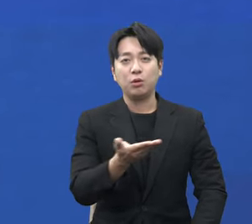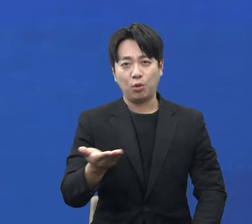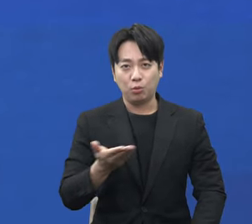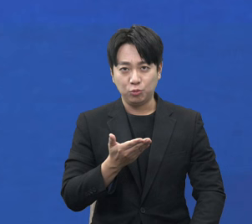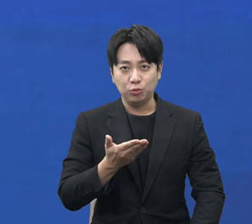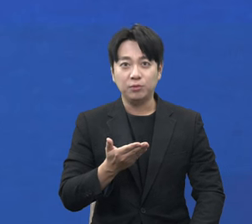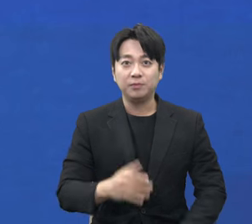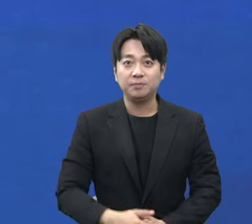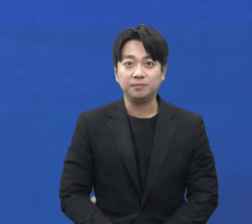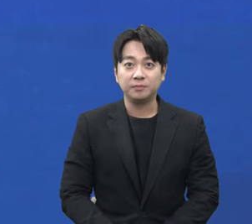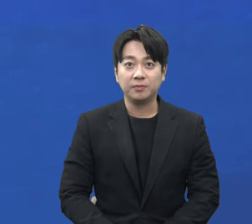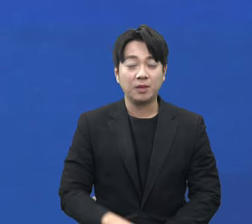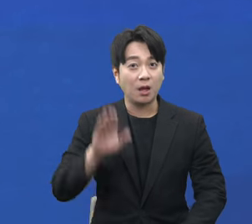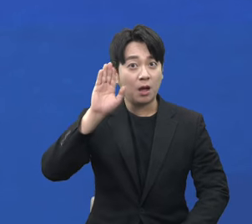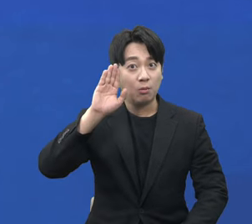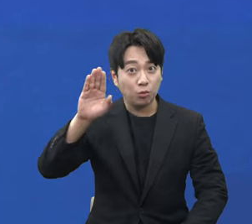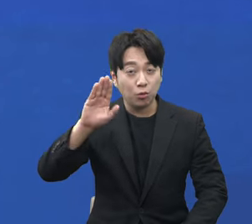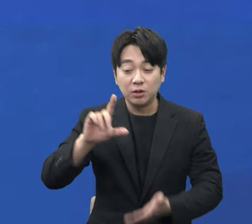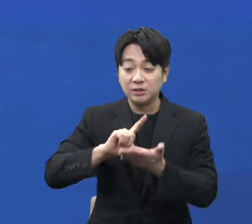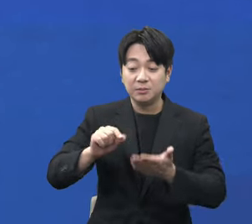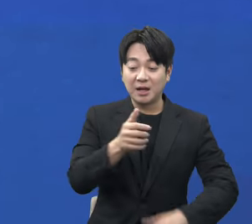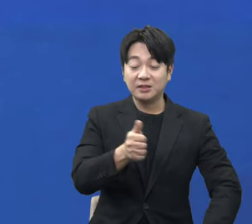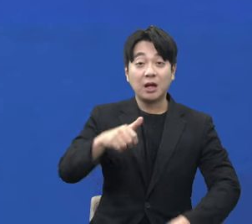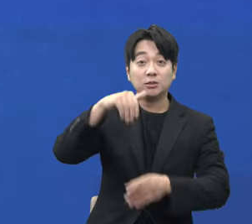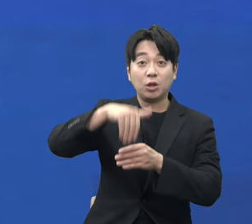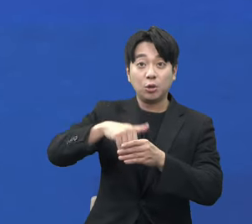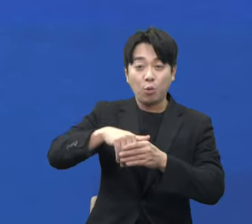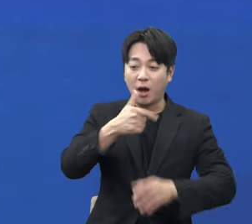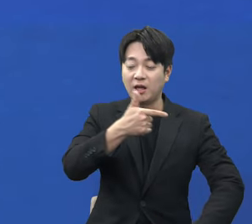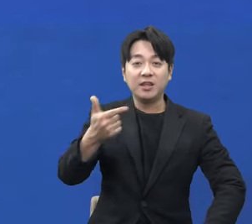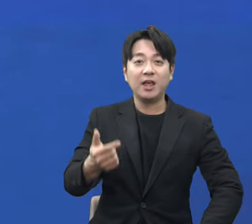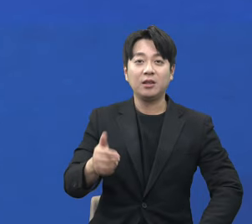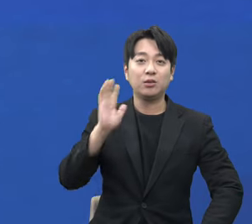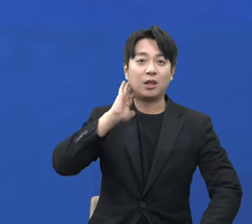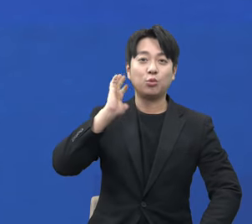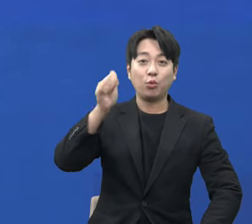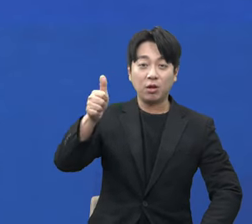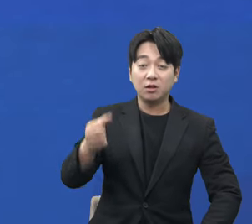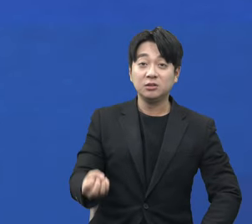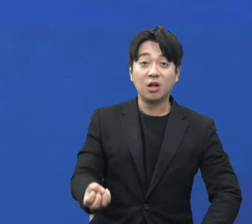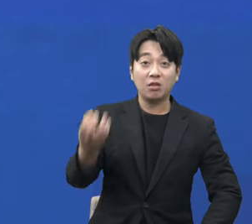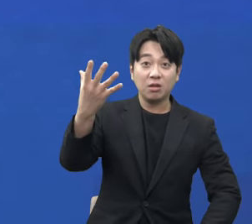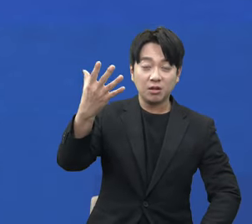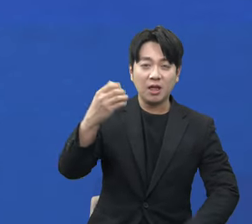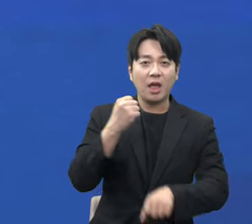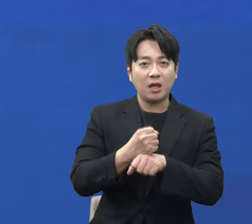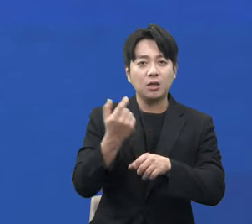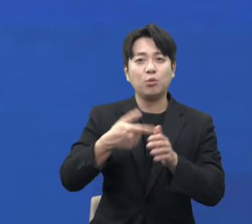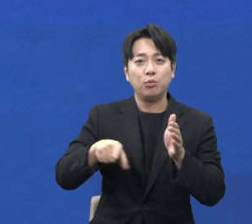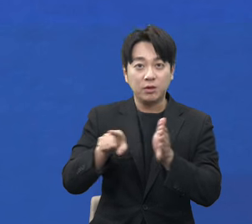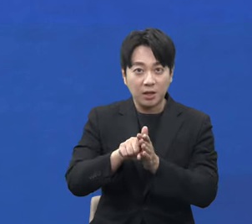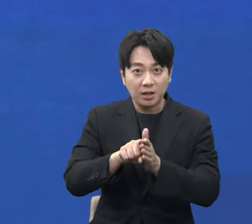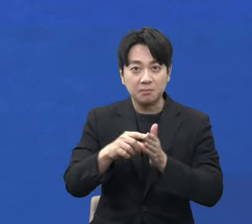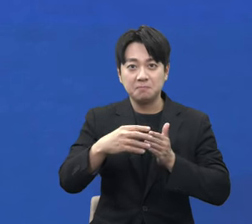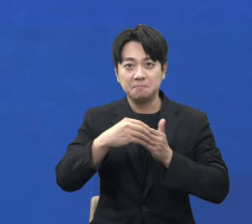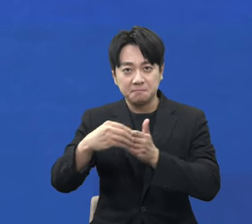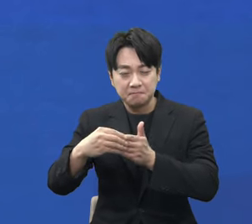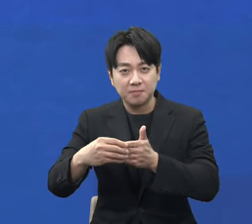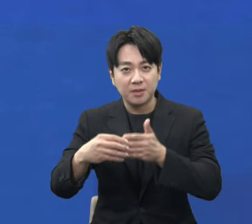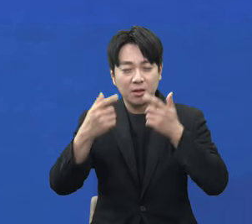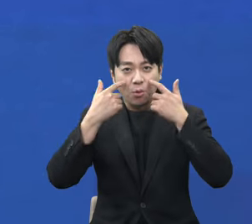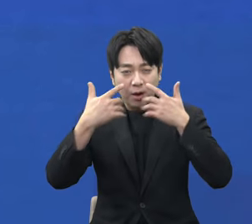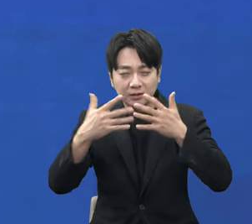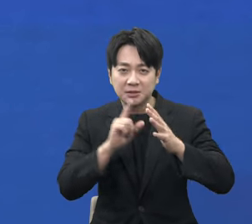승리와 대선 승리를 꿈꾸십니까? 0.7%의 격차를 뛰어넘어 확실한 승리를 꿈꾸십니까?